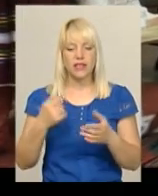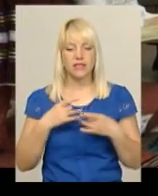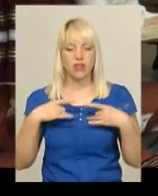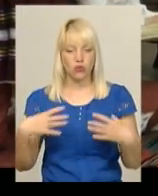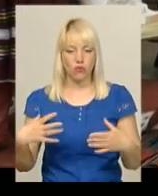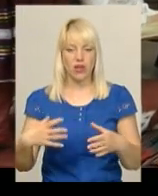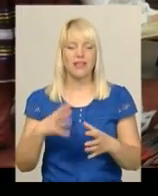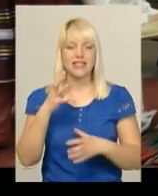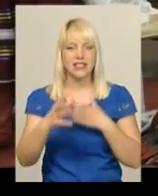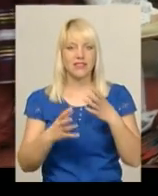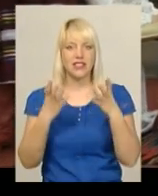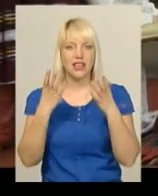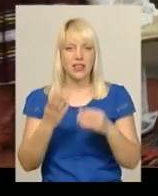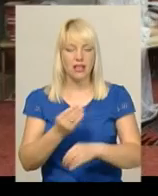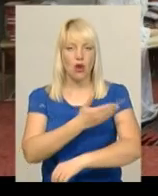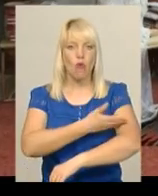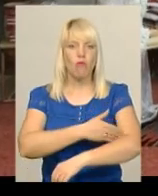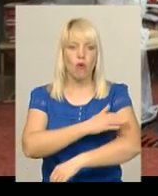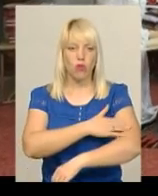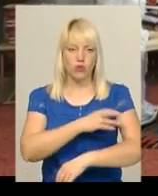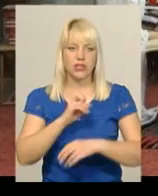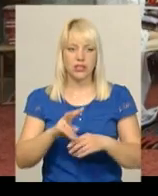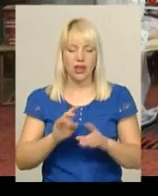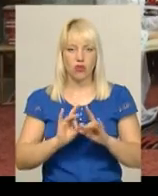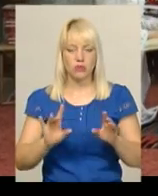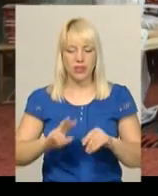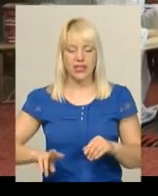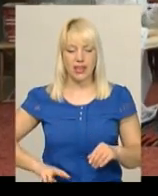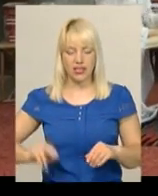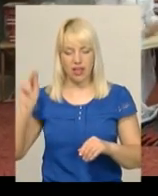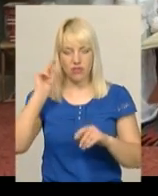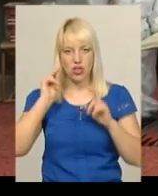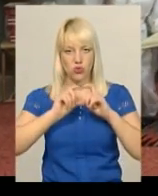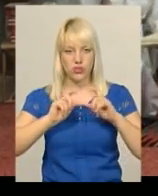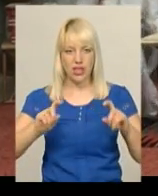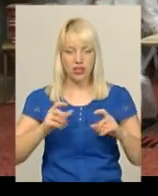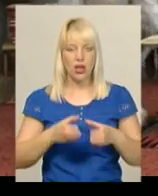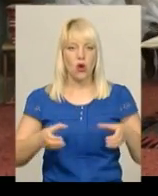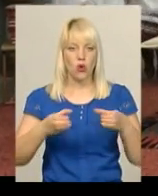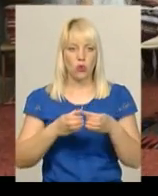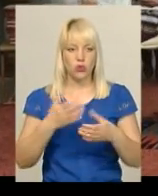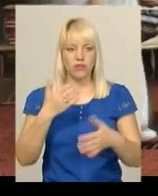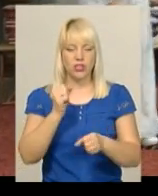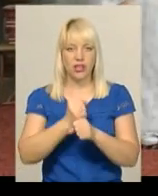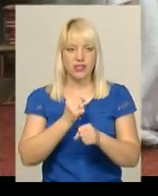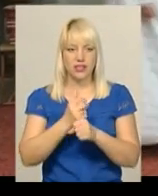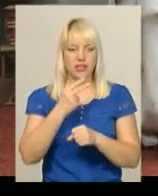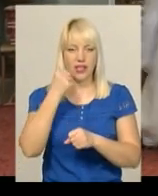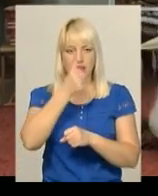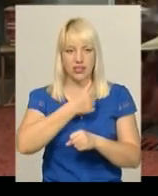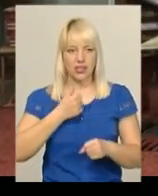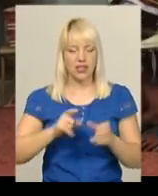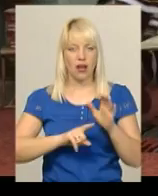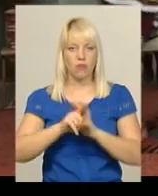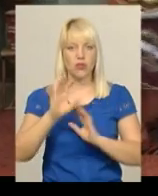полонії у Хмельницькому. Як розповіла директорка навчального закладу Наталія Ружицька, гурт при школі діє третій рік, а почався він